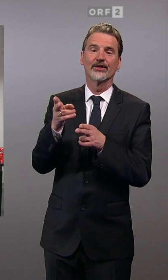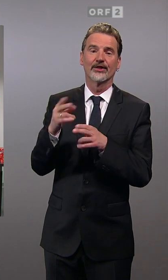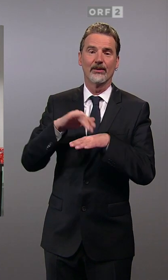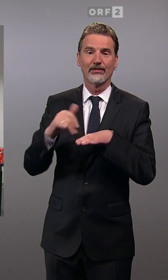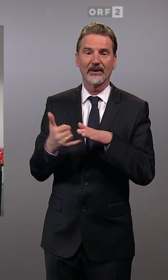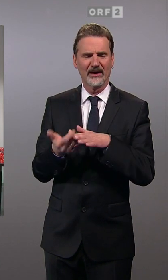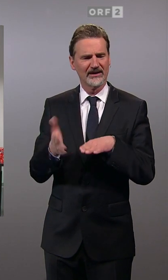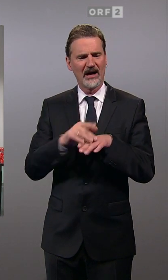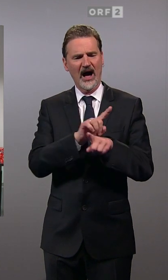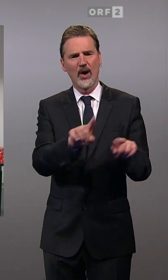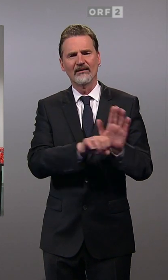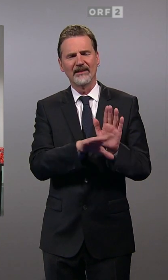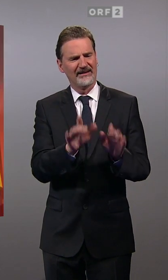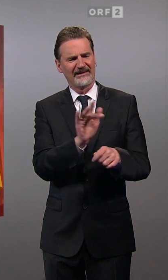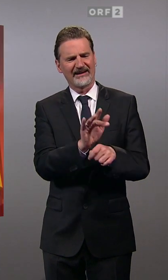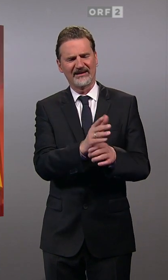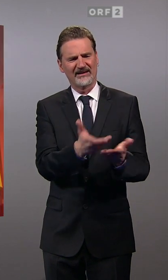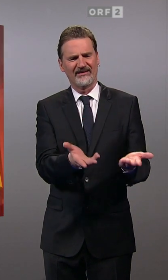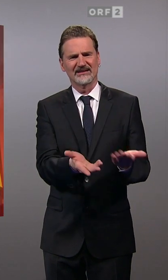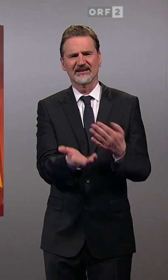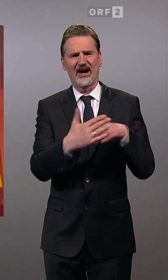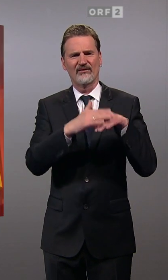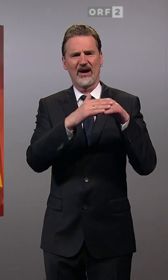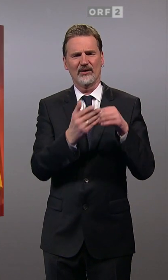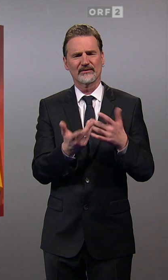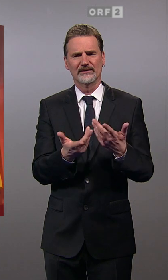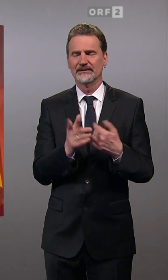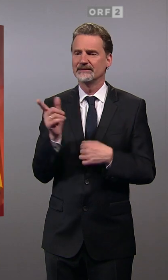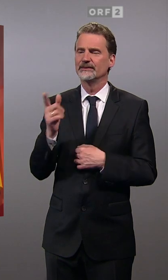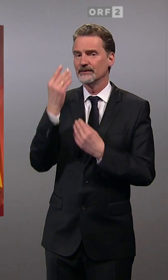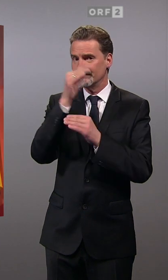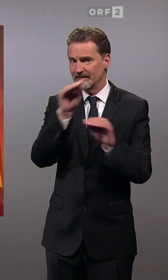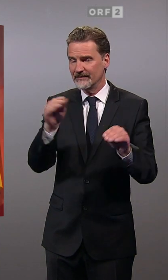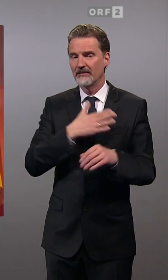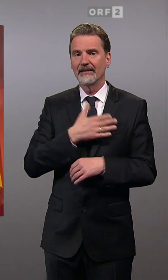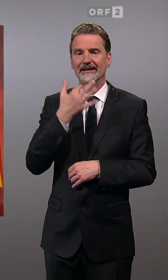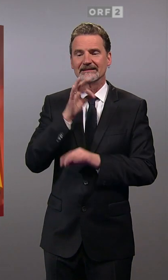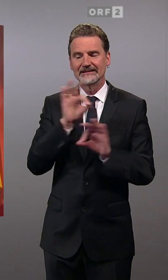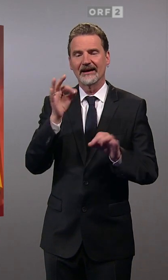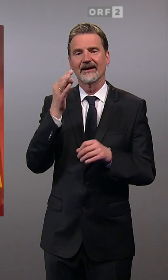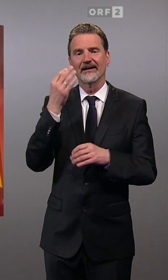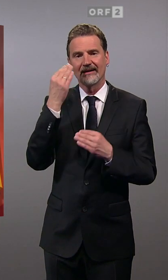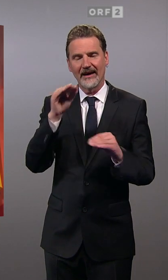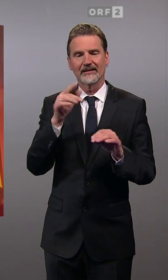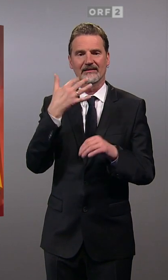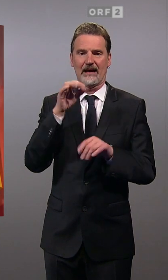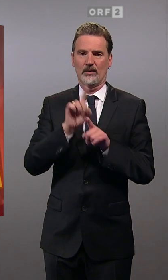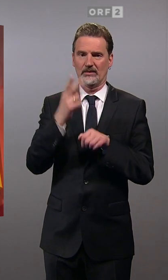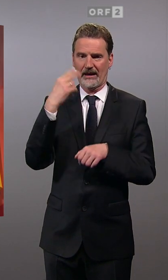Medien und gibt bekannt. Meine sehr geehrten Damen und Herren, liebe Landsleute,